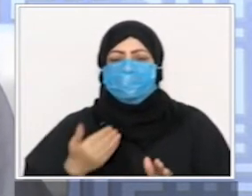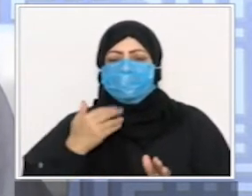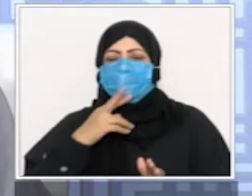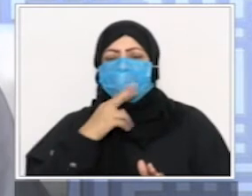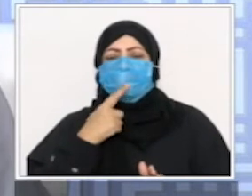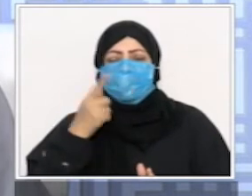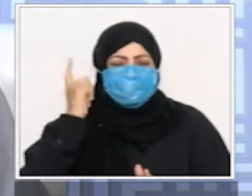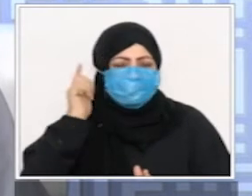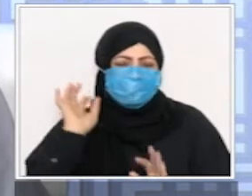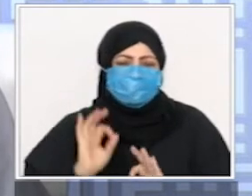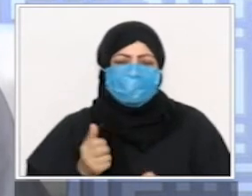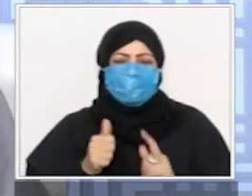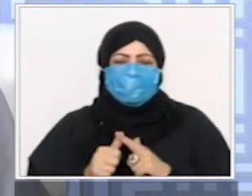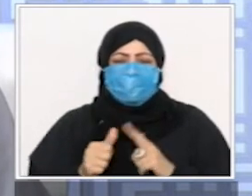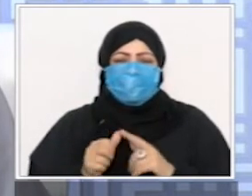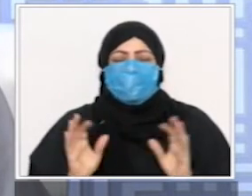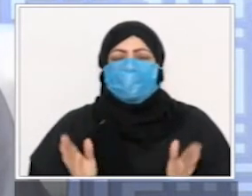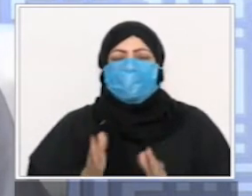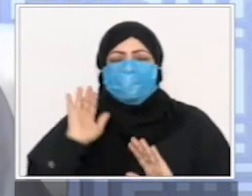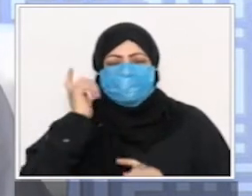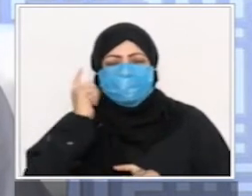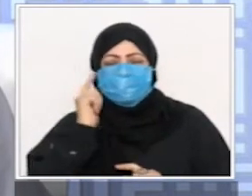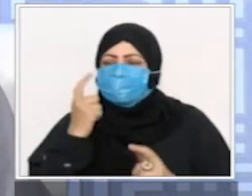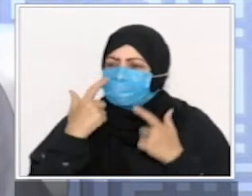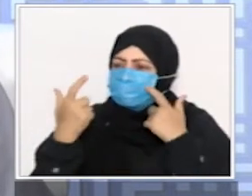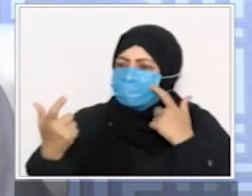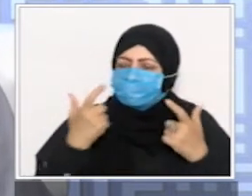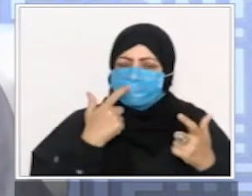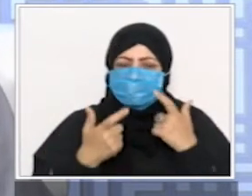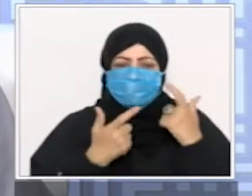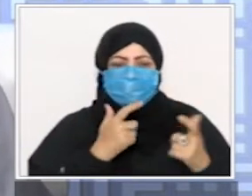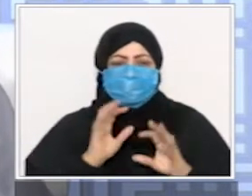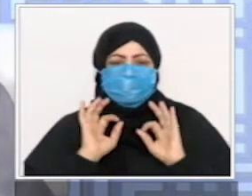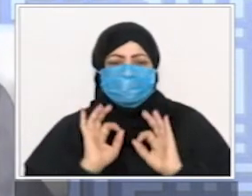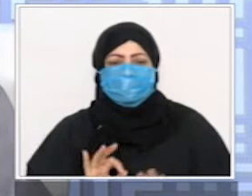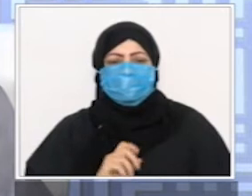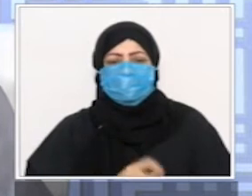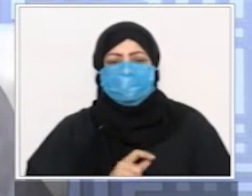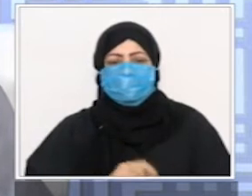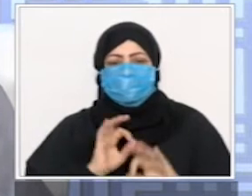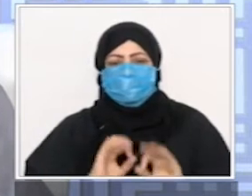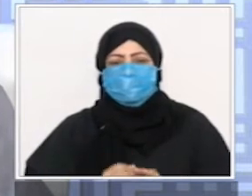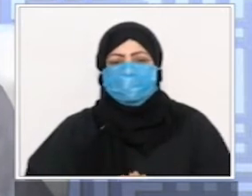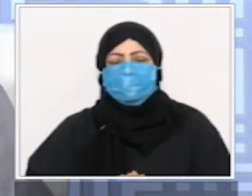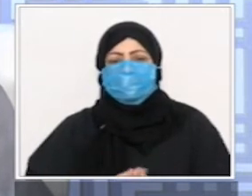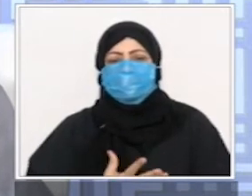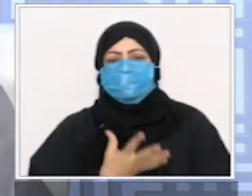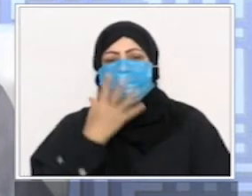ينبههم وليس وقتا حقيقيا للفجر أما الفجر الصادق وهو الذي يكون على